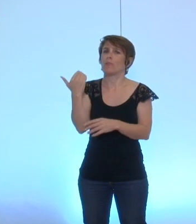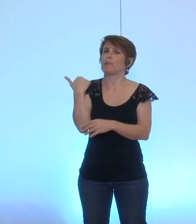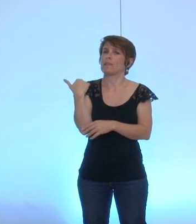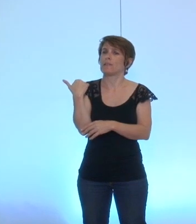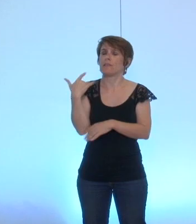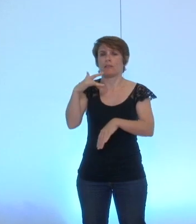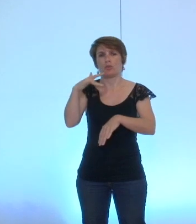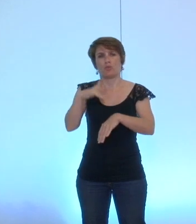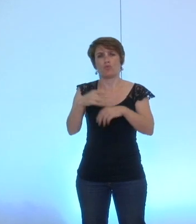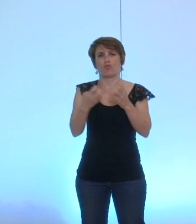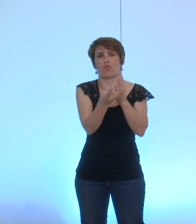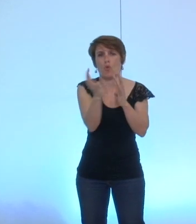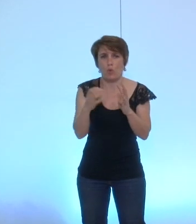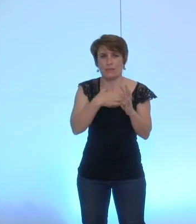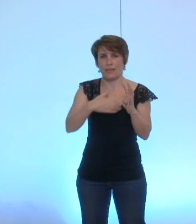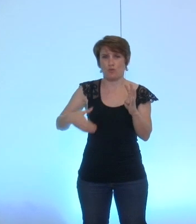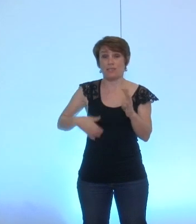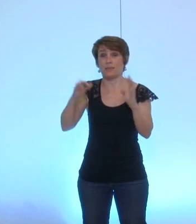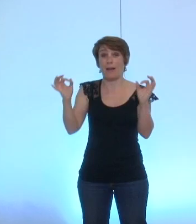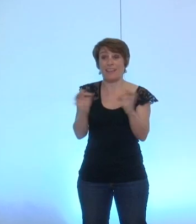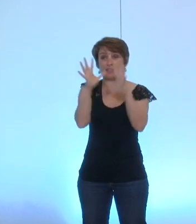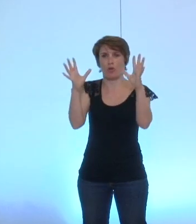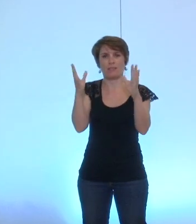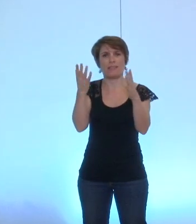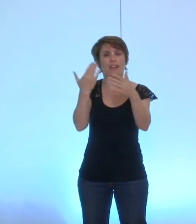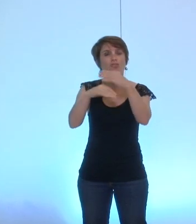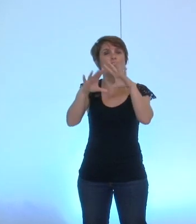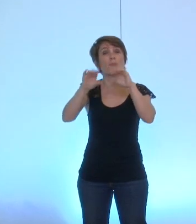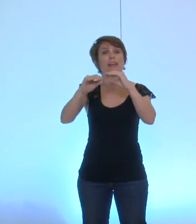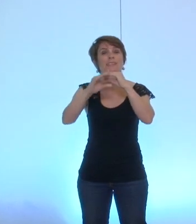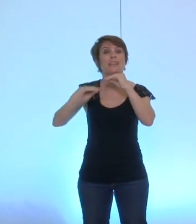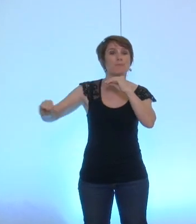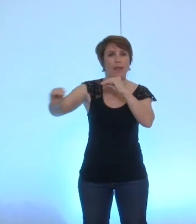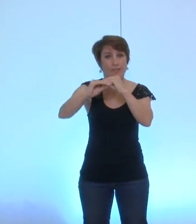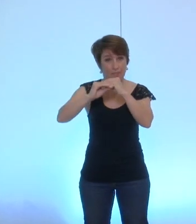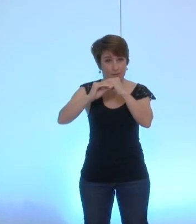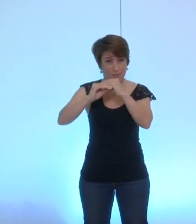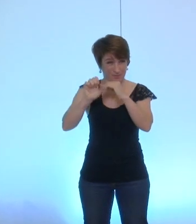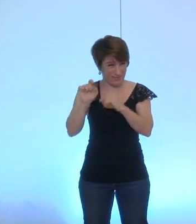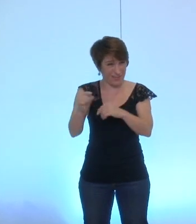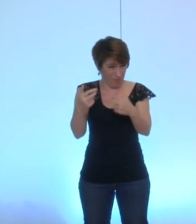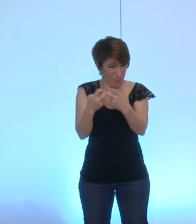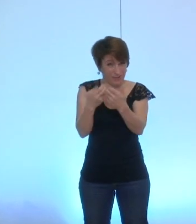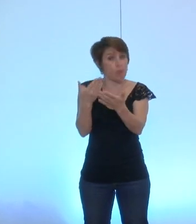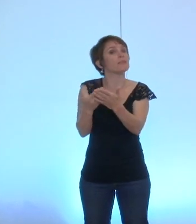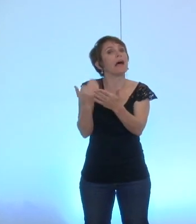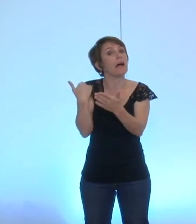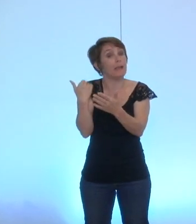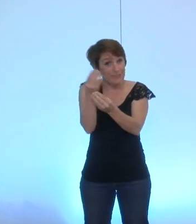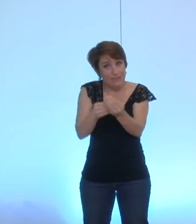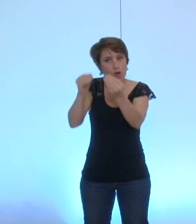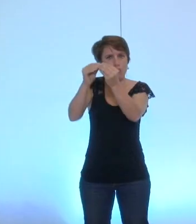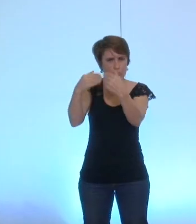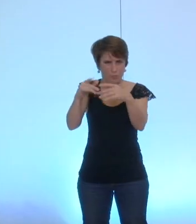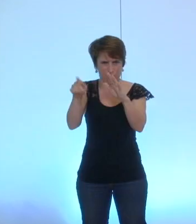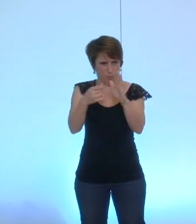municipal extraordinaire sur l'esplanade par exemple et dans ces cas-là si c'est ça c'était en plus mais c'est régi par d'autres articles